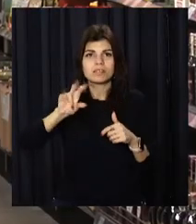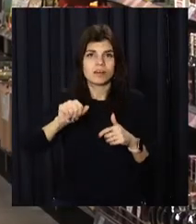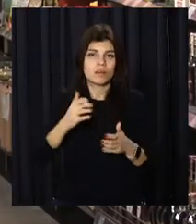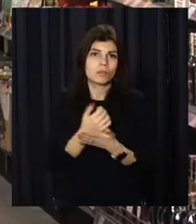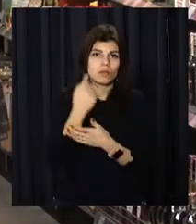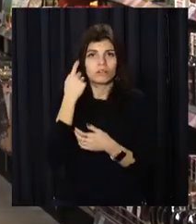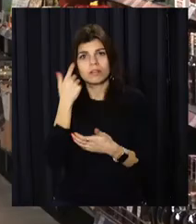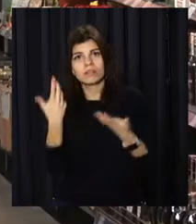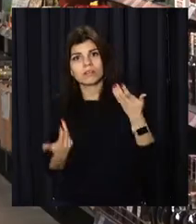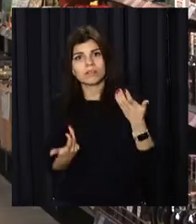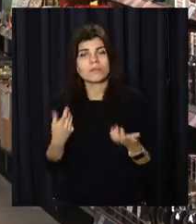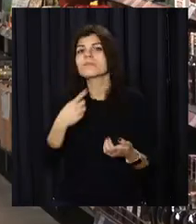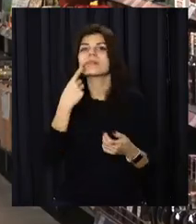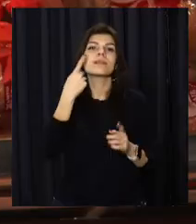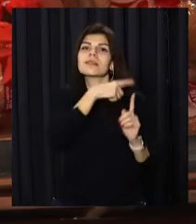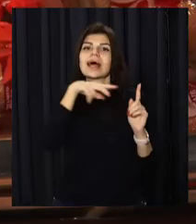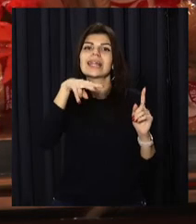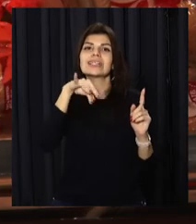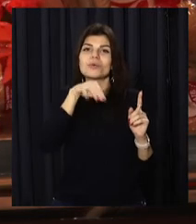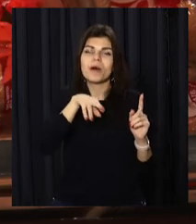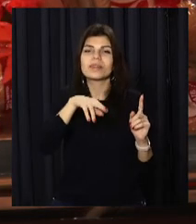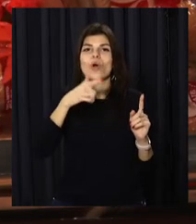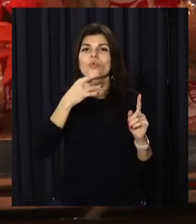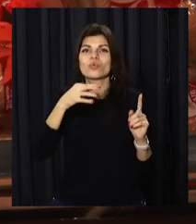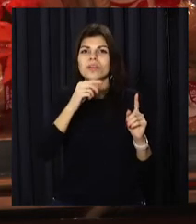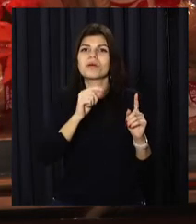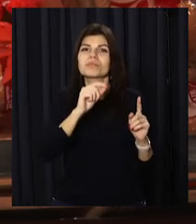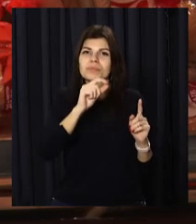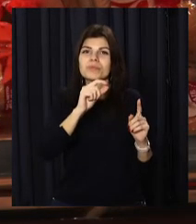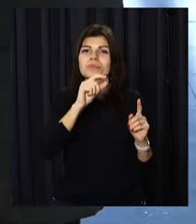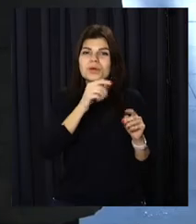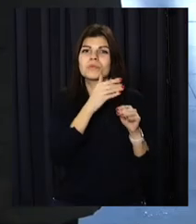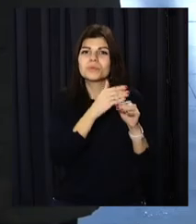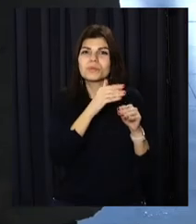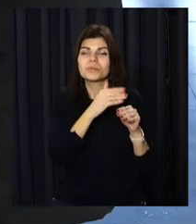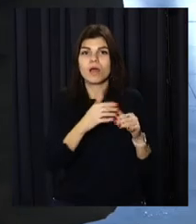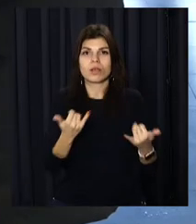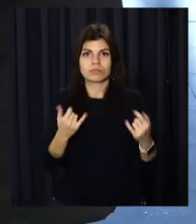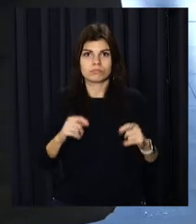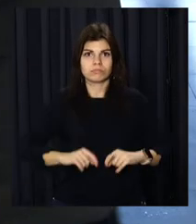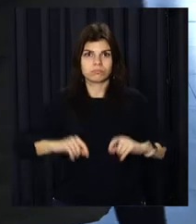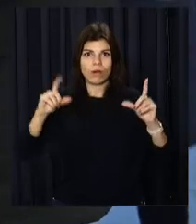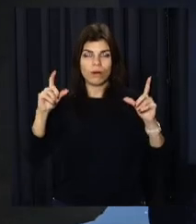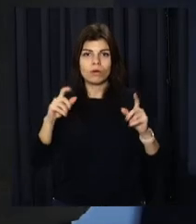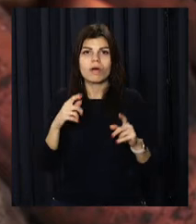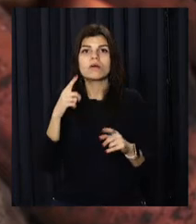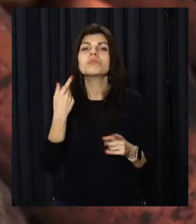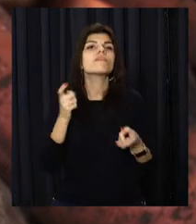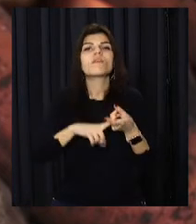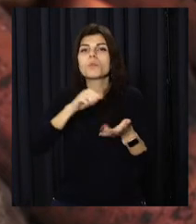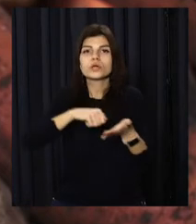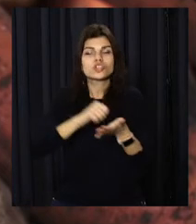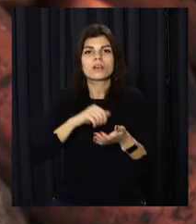дорожчати ще в листопаді, грудні 2021 року, каже економіст Михайло Кропивко. Головні причини – підвищення цін на газ та